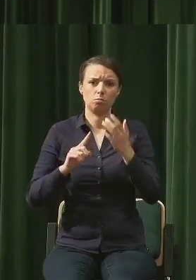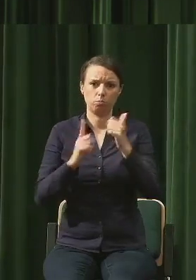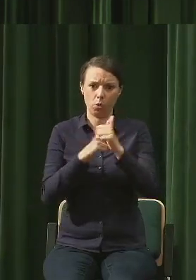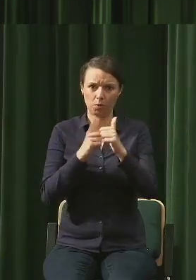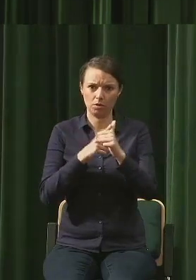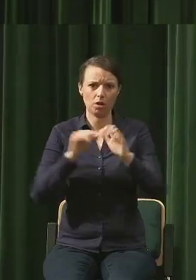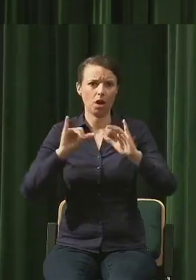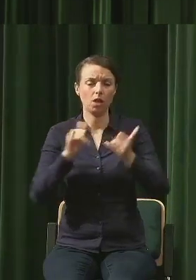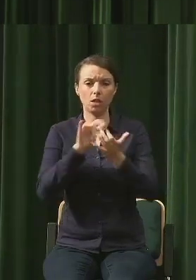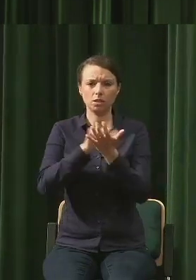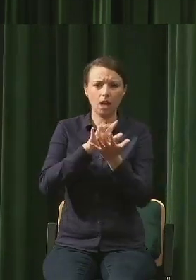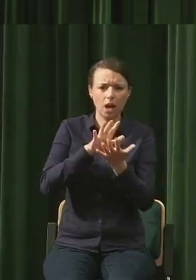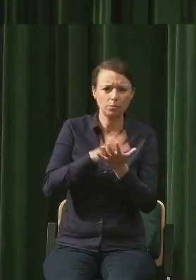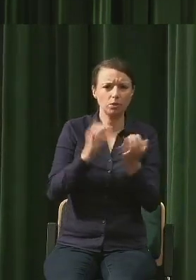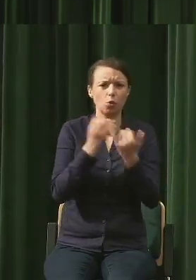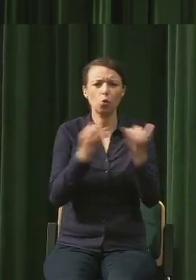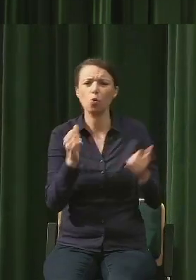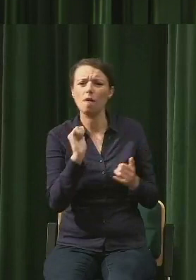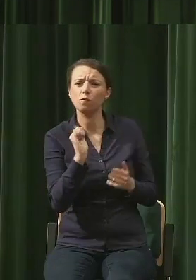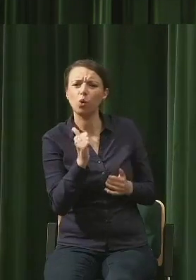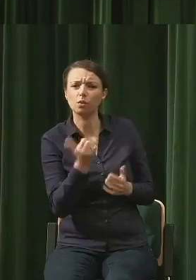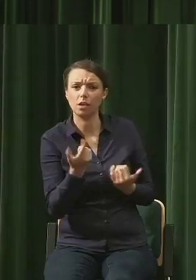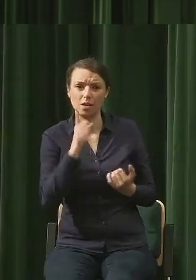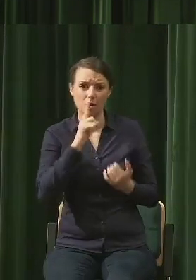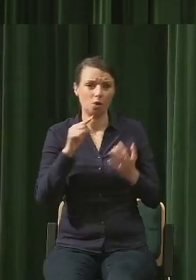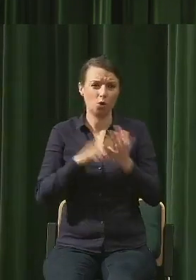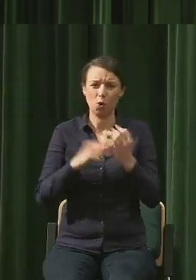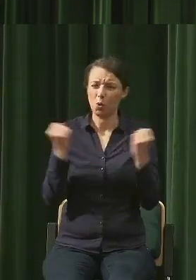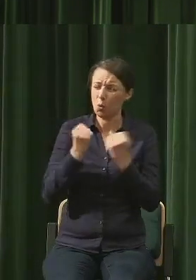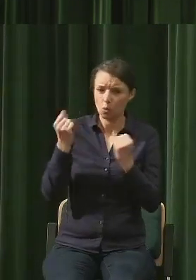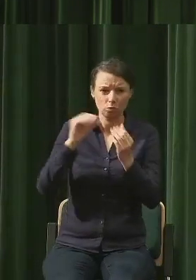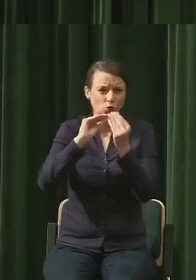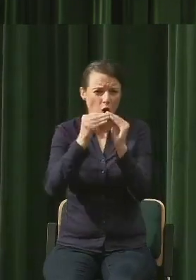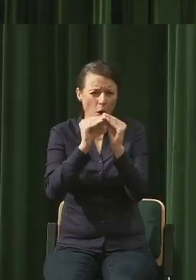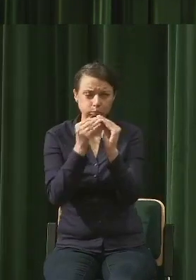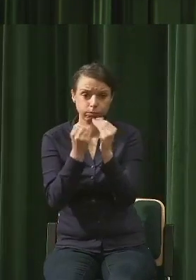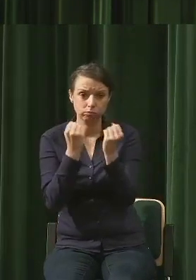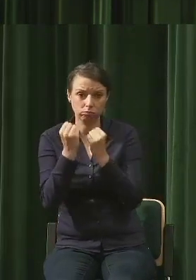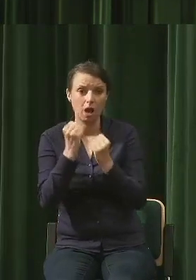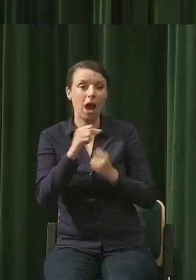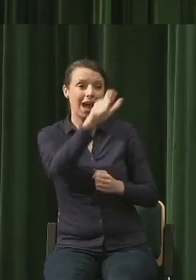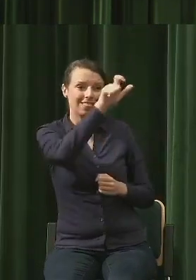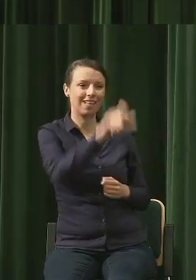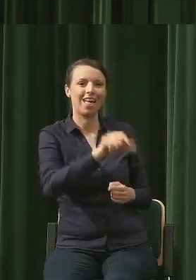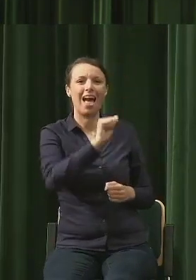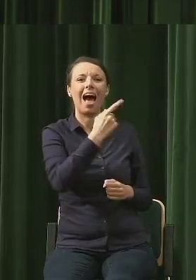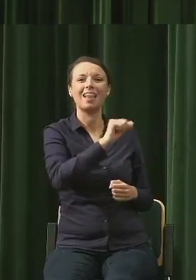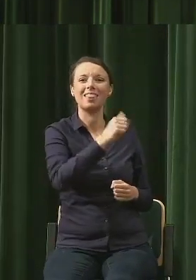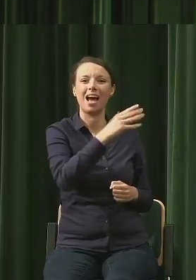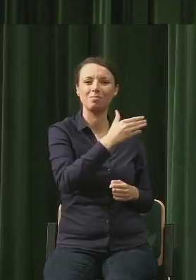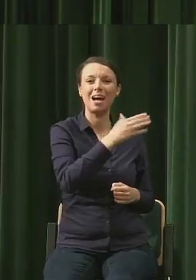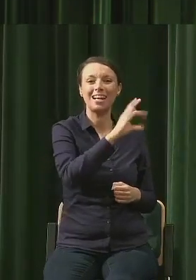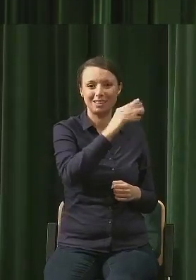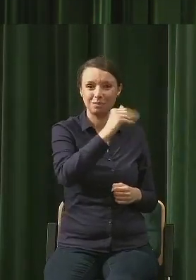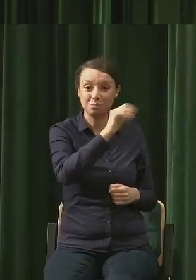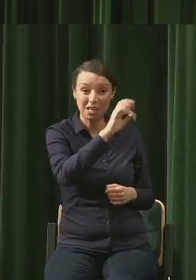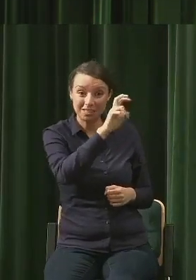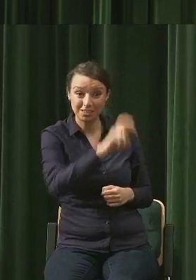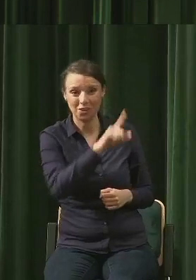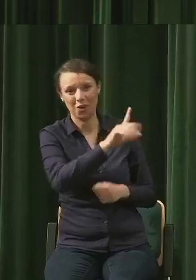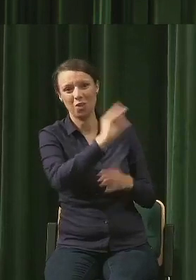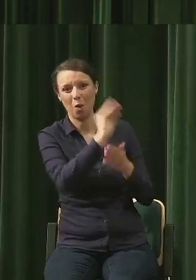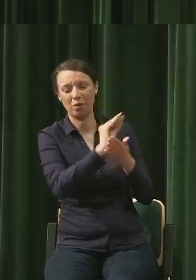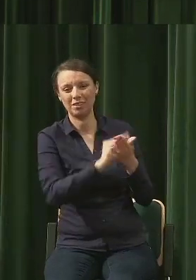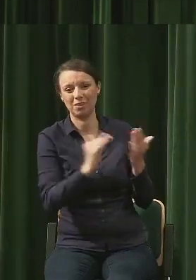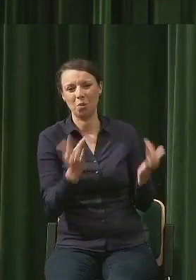funkcję o szczęście, która jest niesłychanie, okazuje się być niesłychanie skomplikowana. Adam Smith napisał to w sposób bardzo prosty, każdy chce dla siebie jak